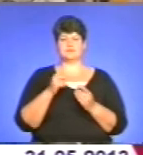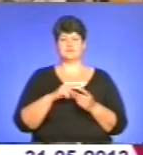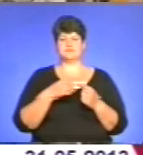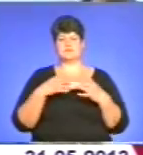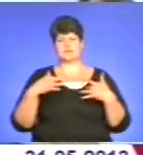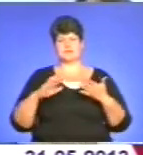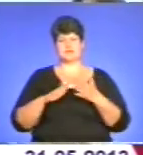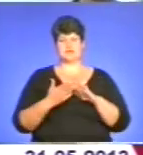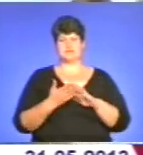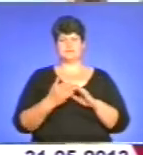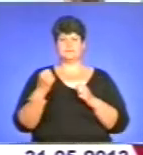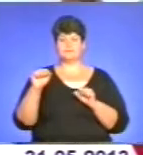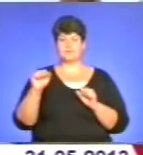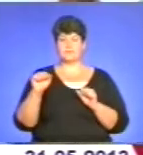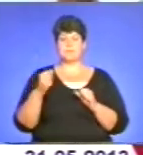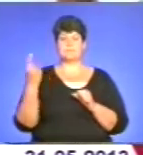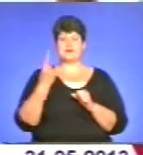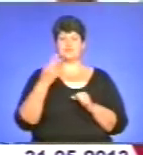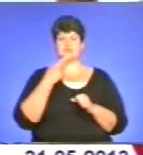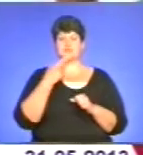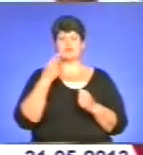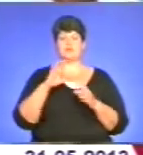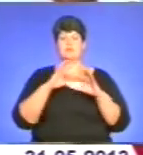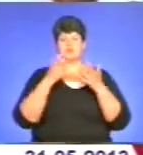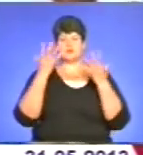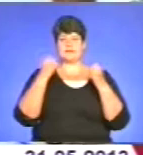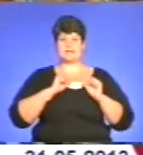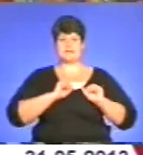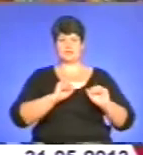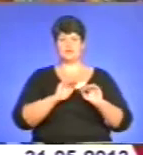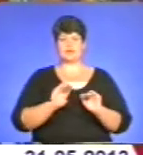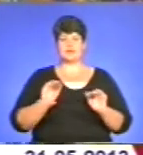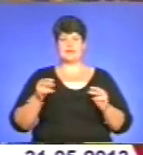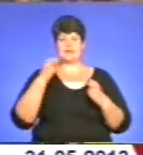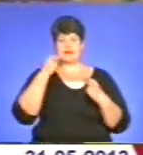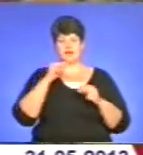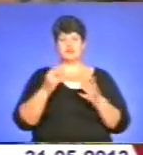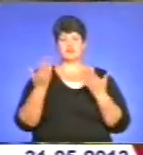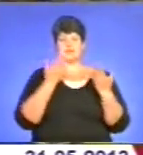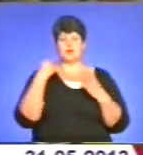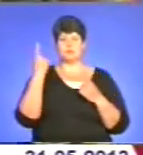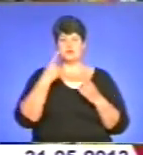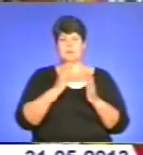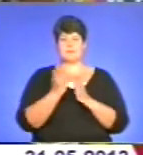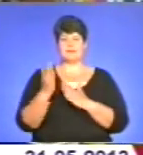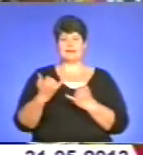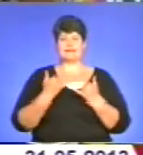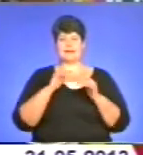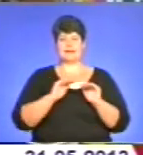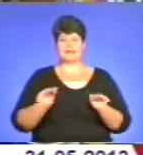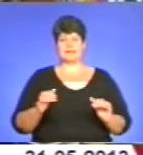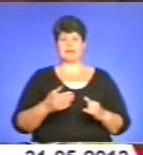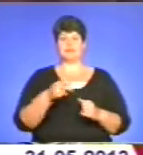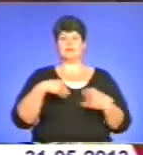ситуації. 1 червня, у Міжнародний день захисту дітей, кращого читача обласної бібліотеки для дітей, нагородять